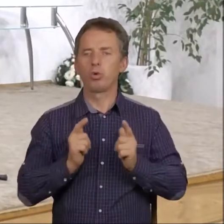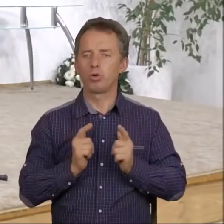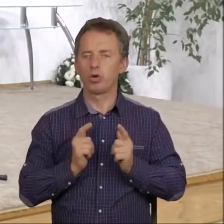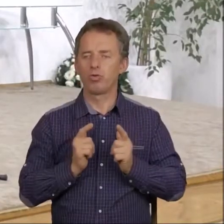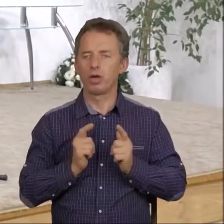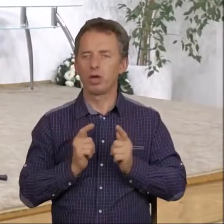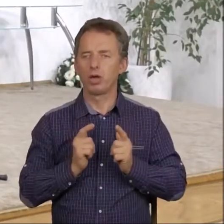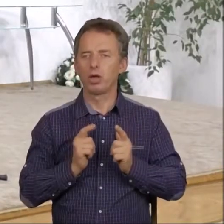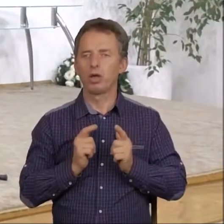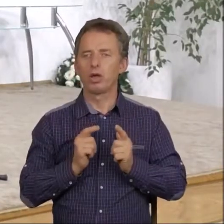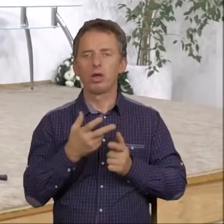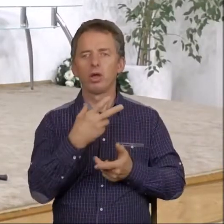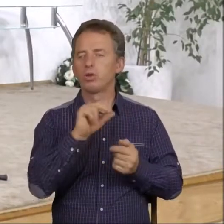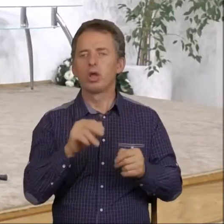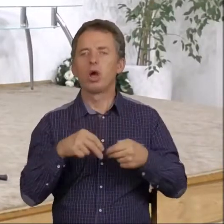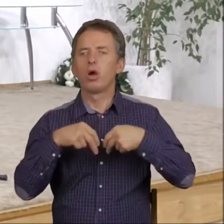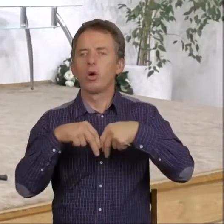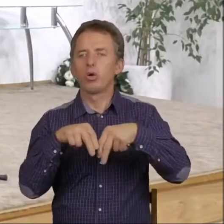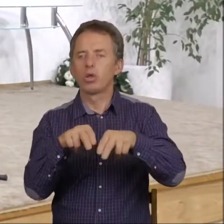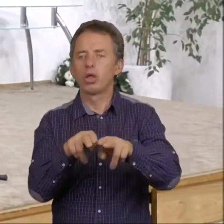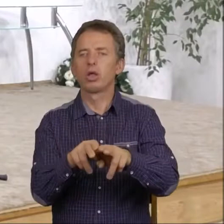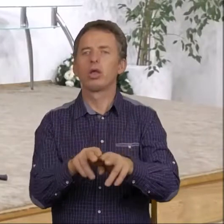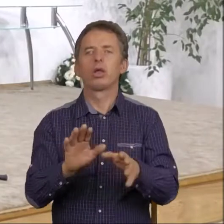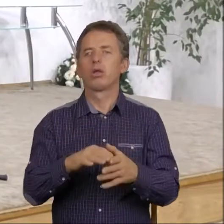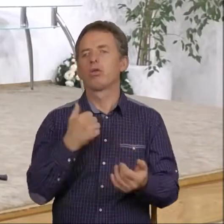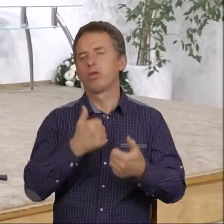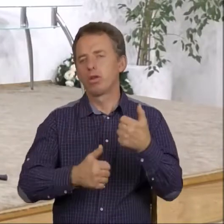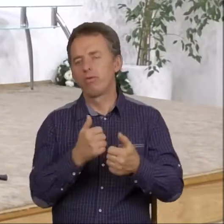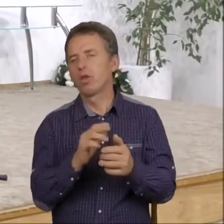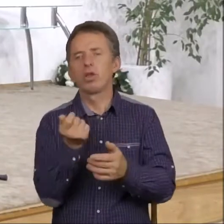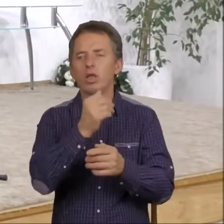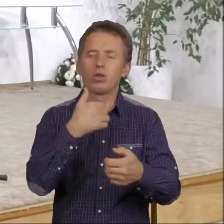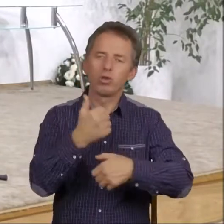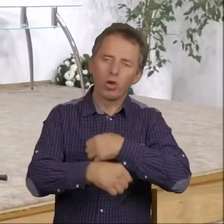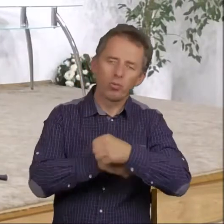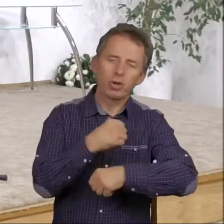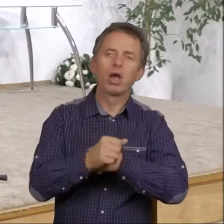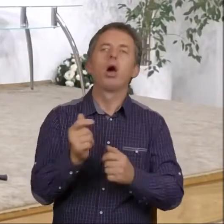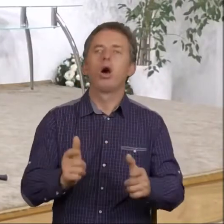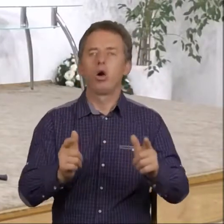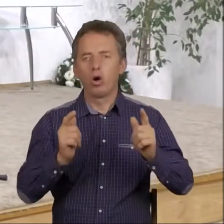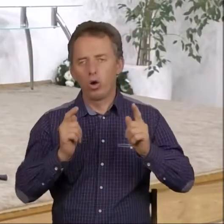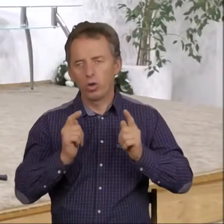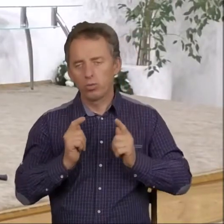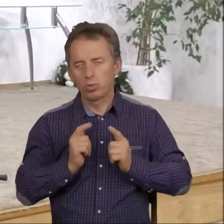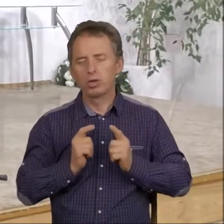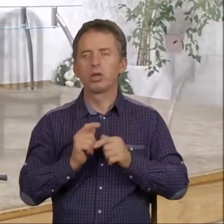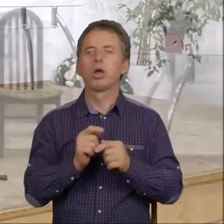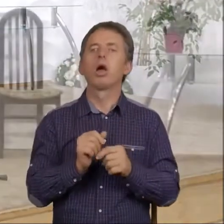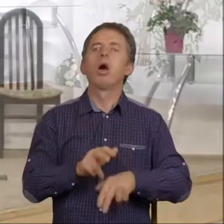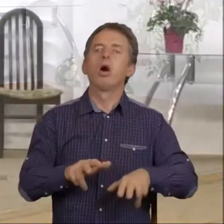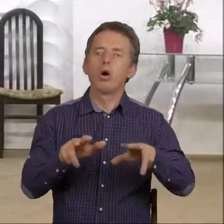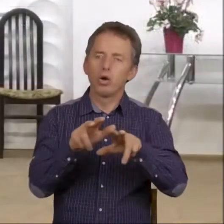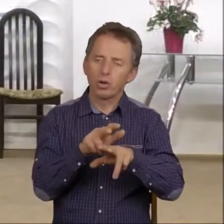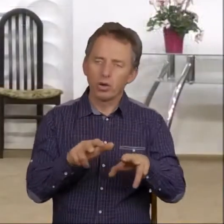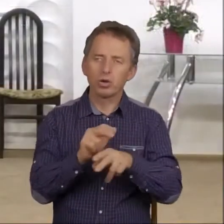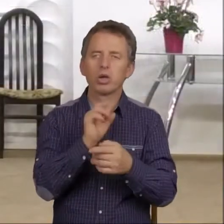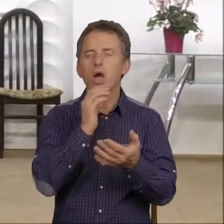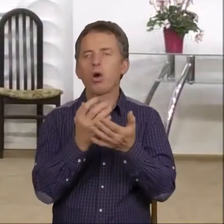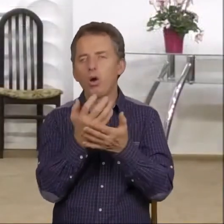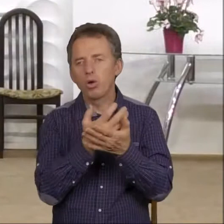a więc nie oddają się czynnościom zawodowym, tam nie jeżdżą do pracy, rzeczywiście odpoczywają, no to tak, rodzina korzysta,